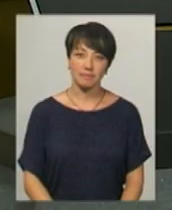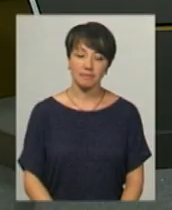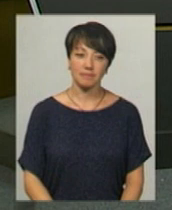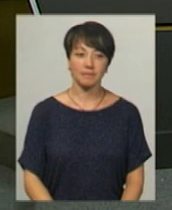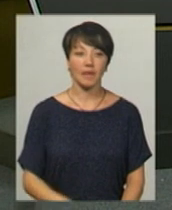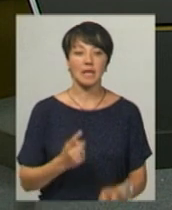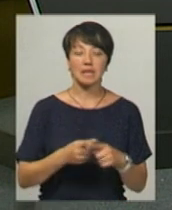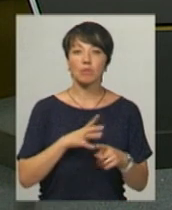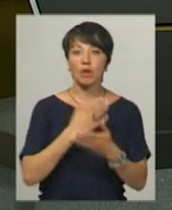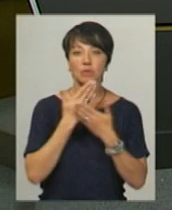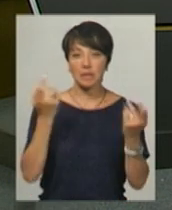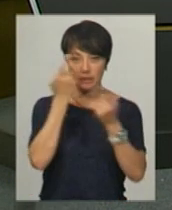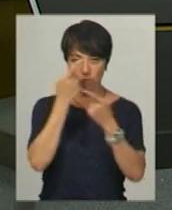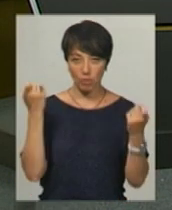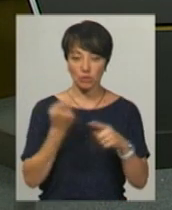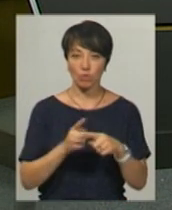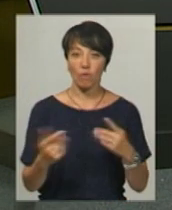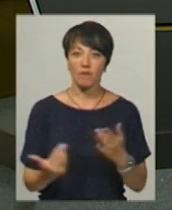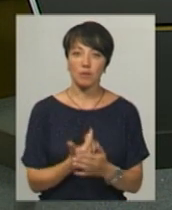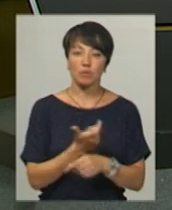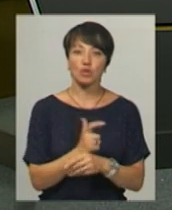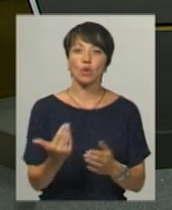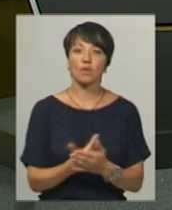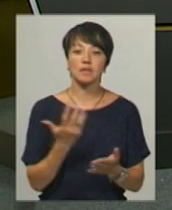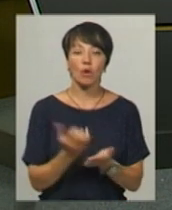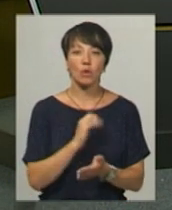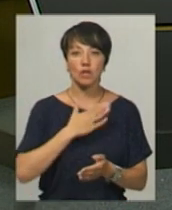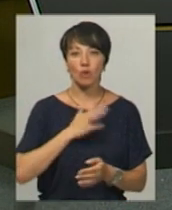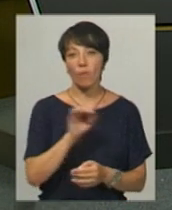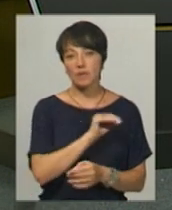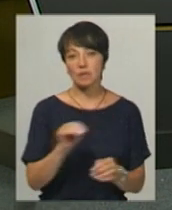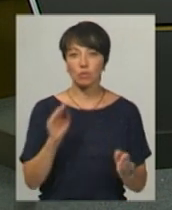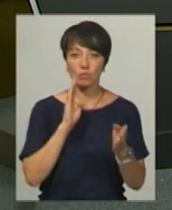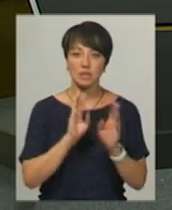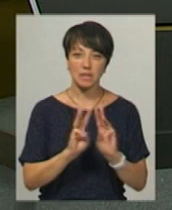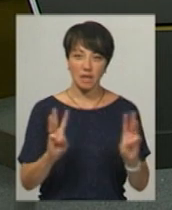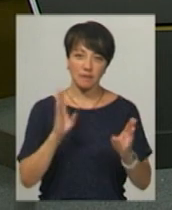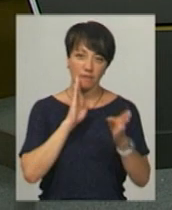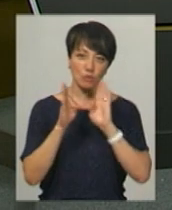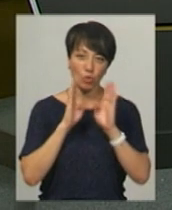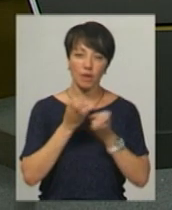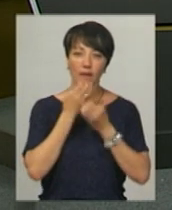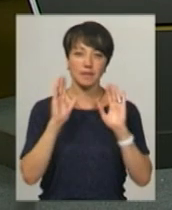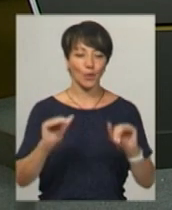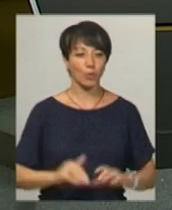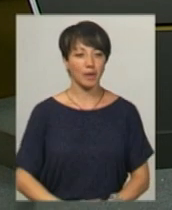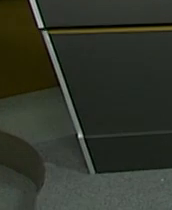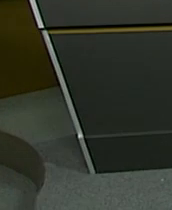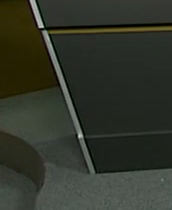Це була остання інформація цього випуску. Більше новин знаходьте на нашому офіційному сайті та сторінці у Фейсбук. На все добре.